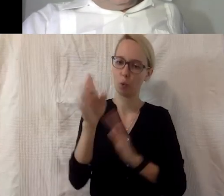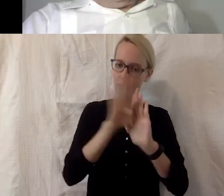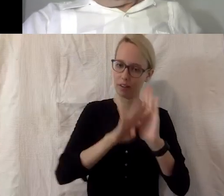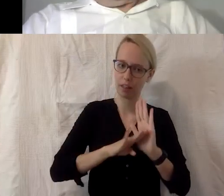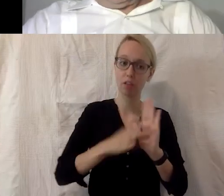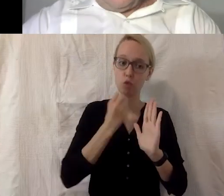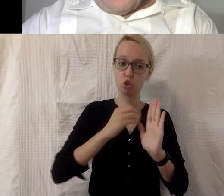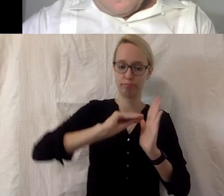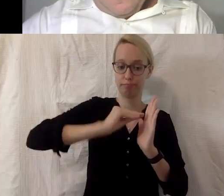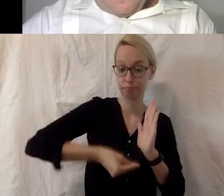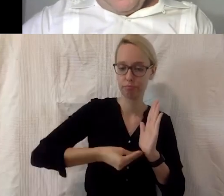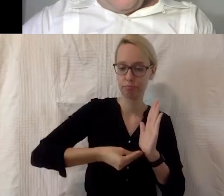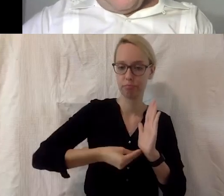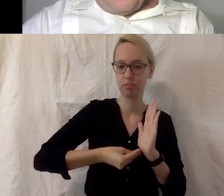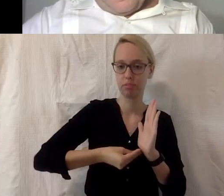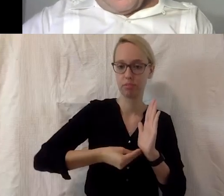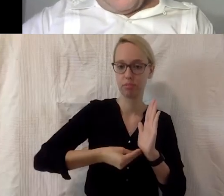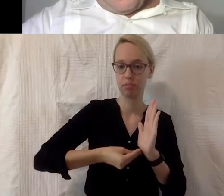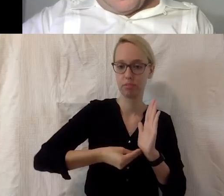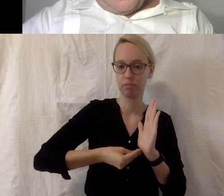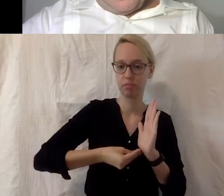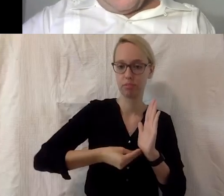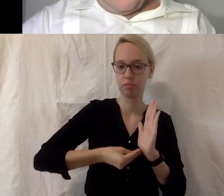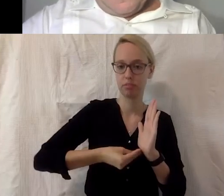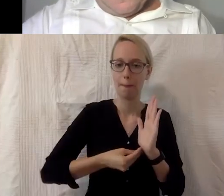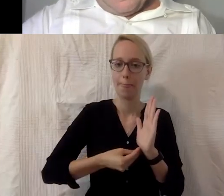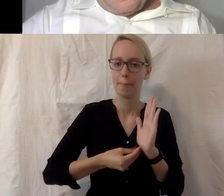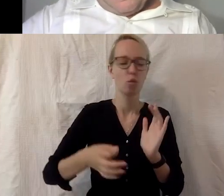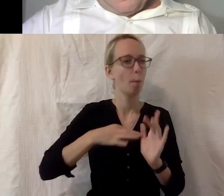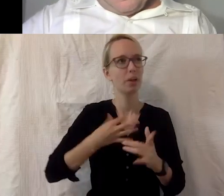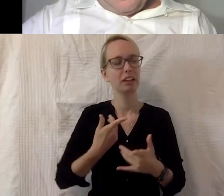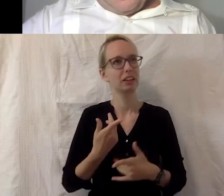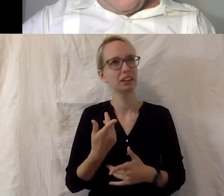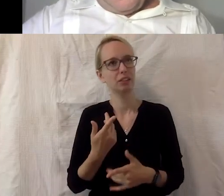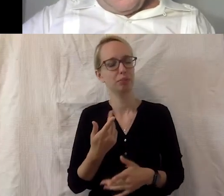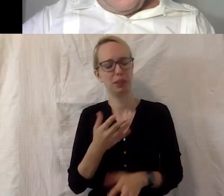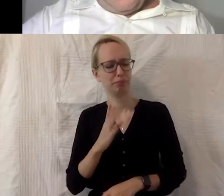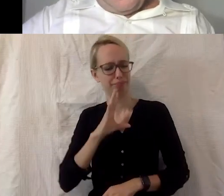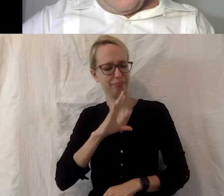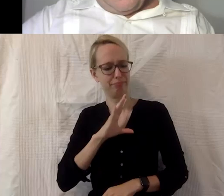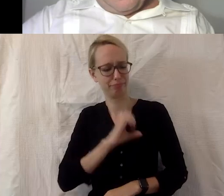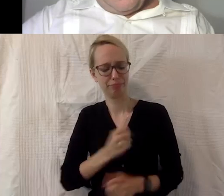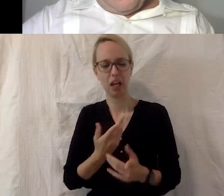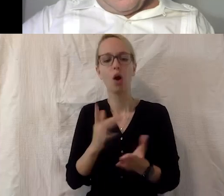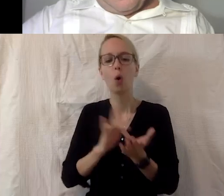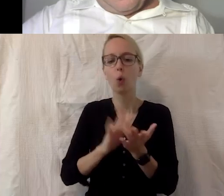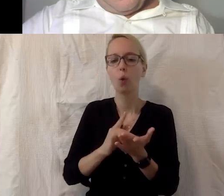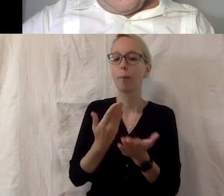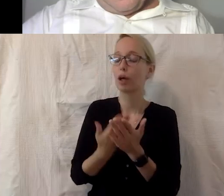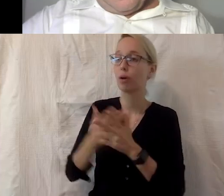dann wird eben wieder nicht von den eigentlich zuständigen Ministerien, wie zum Beispiel, sagen wir mal, Wirtschaftsministerium oder